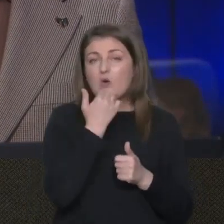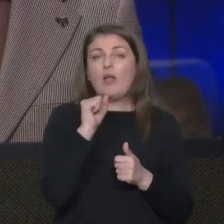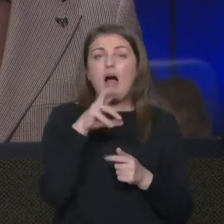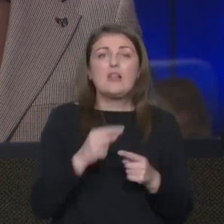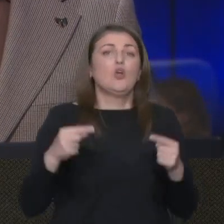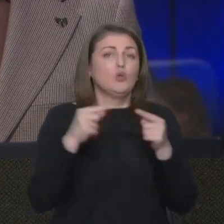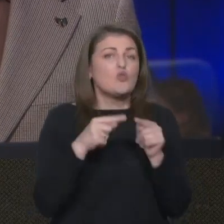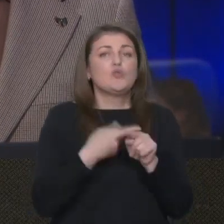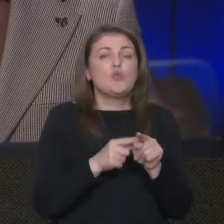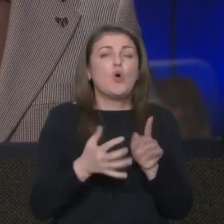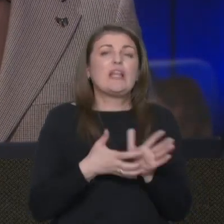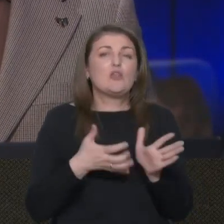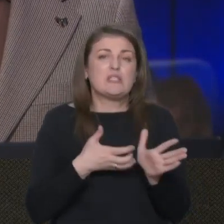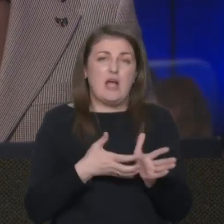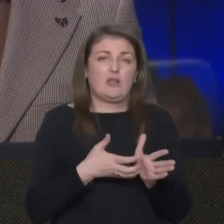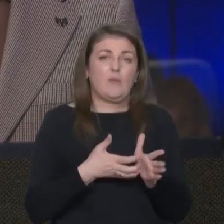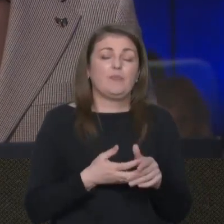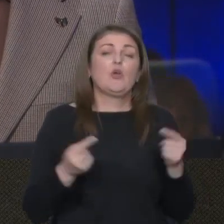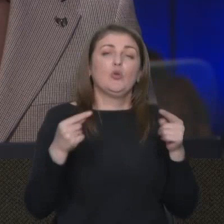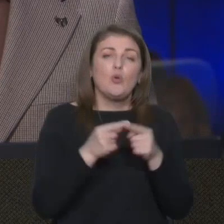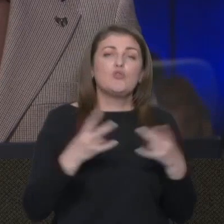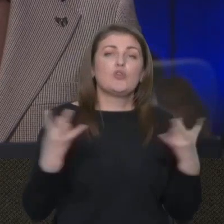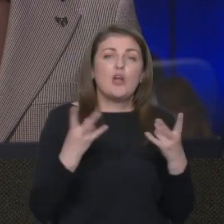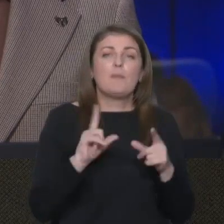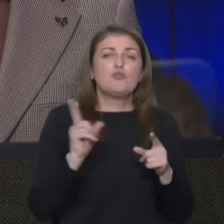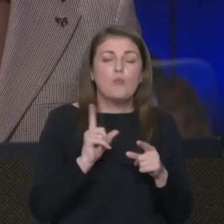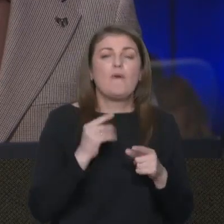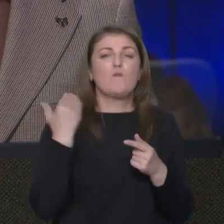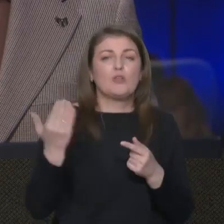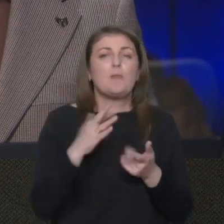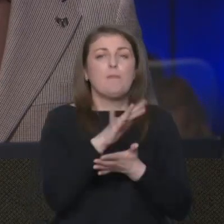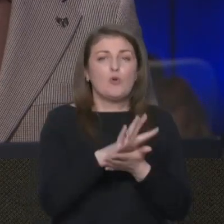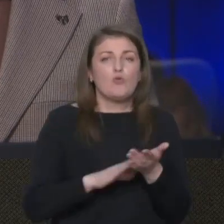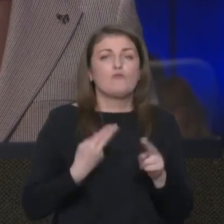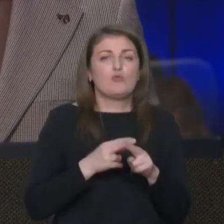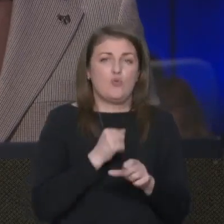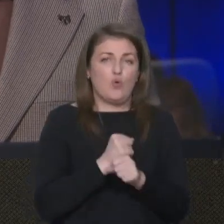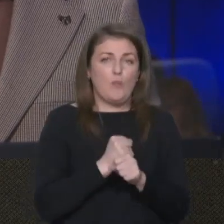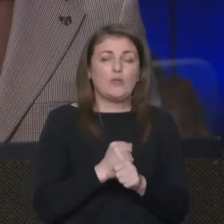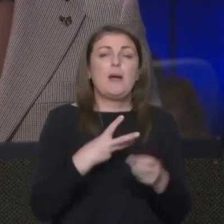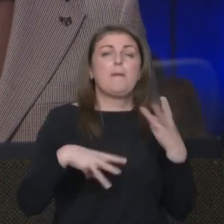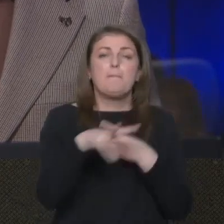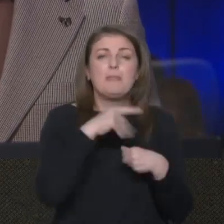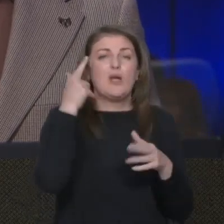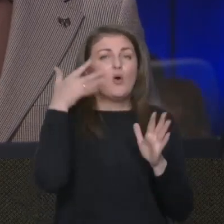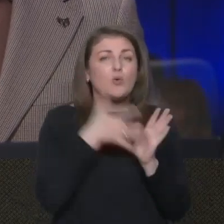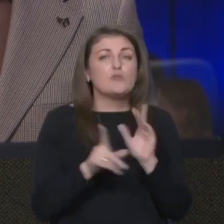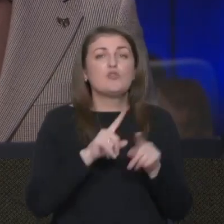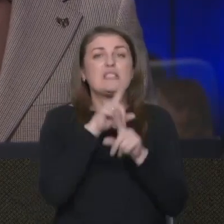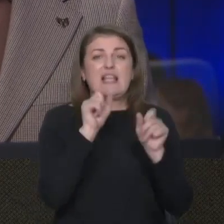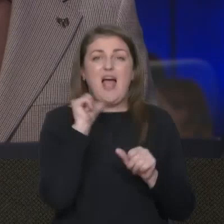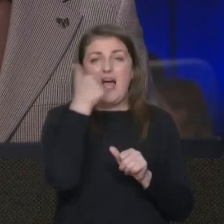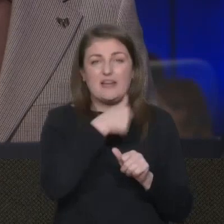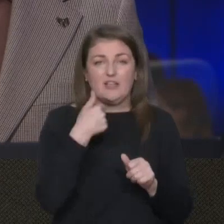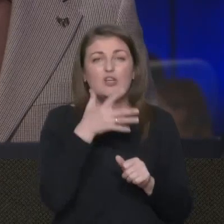точно цього недостатньо. Точно треба, щоб вони продовжували цю роботу. Ми розуміємо, що за рік